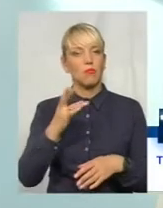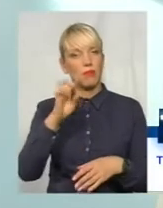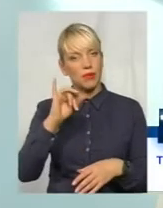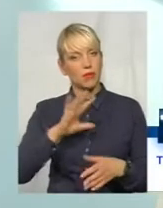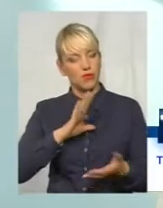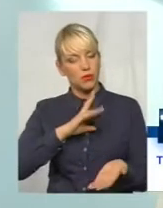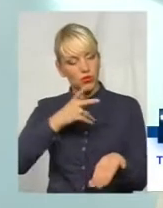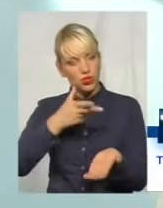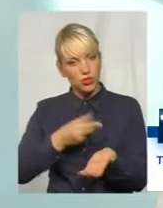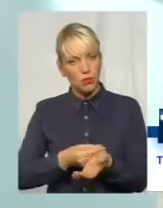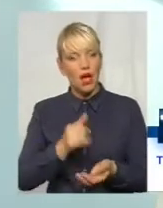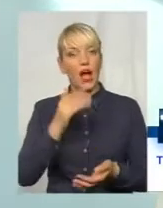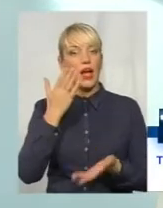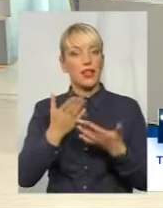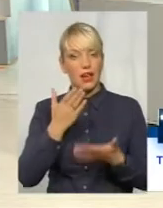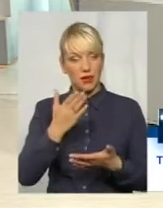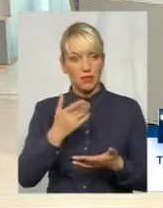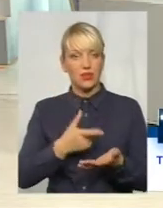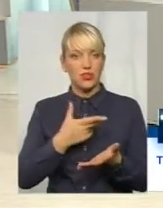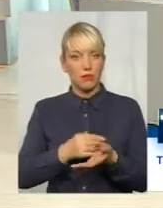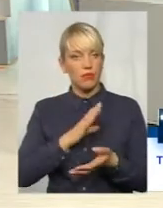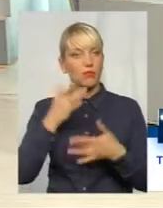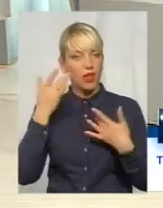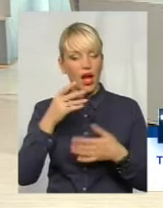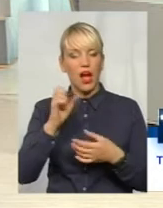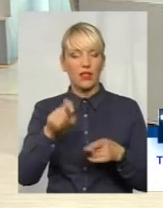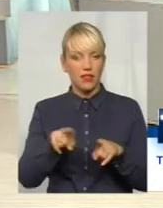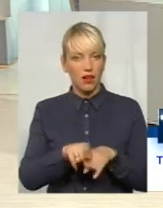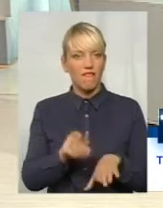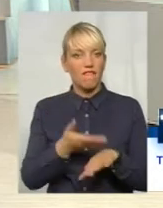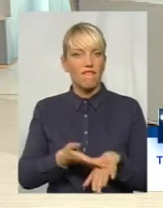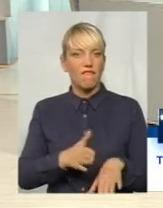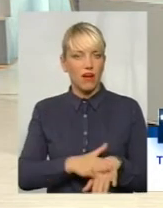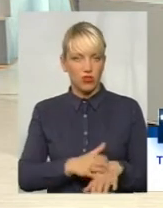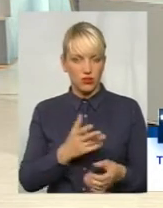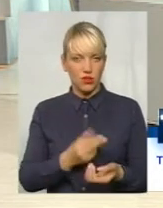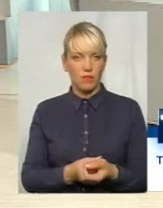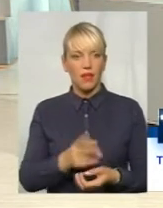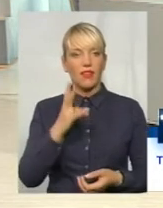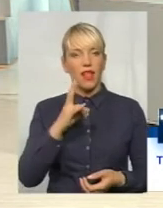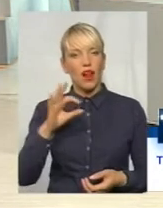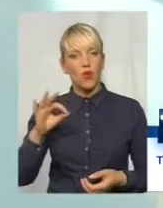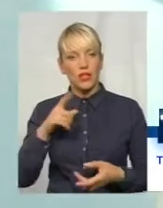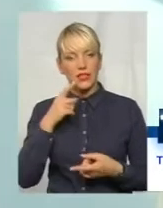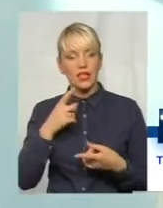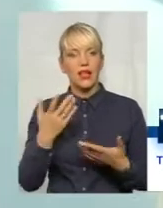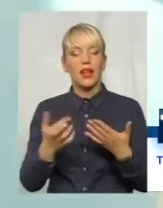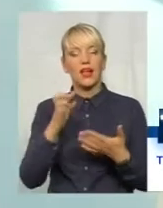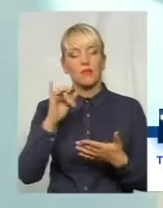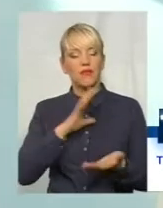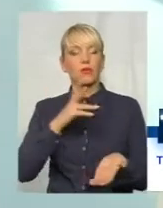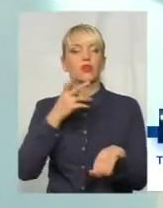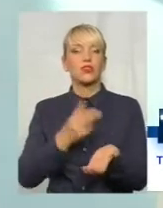набагато важче. І дійсно, як зазначила Наталія Олегівна, якби дитина була щеплена, хоча б мінімально, можливо, вона би